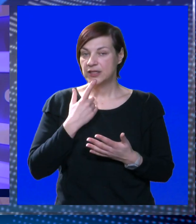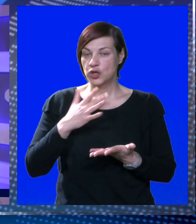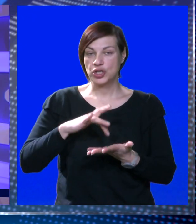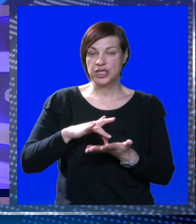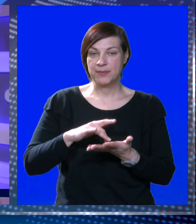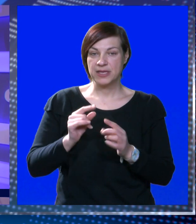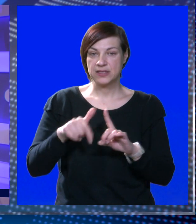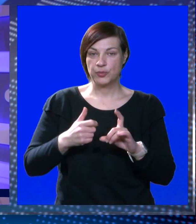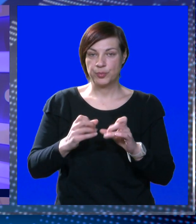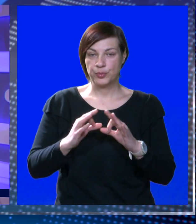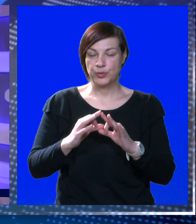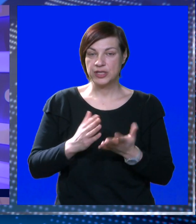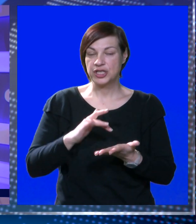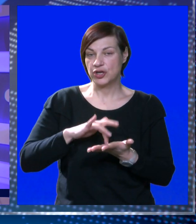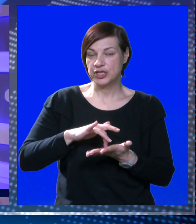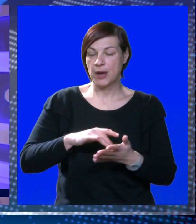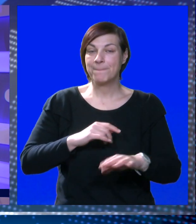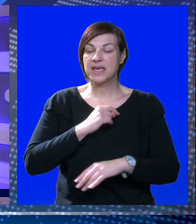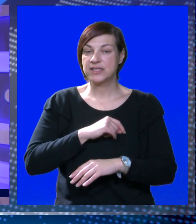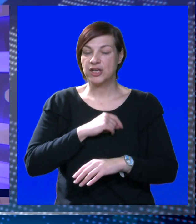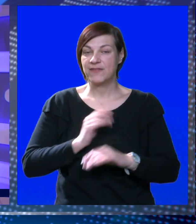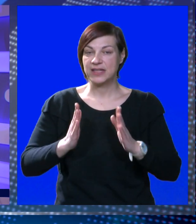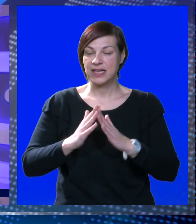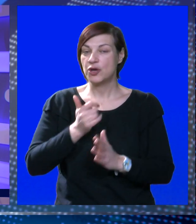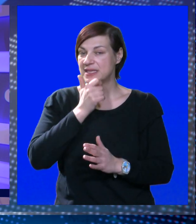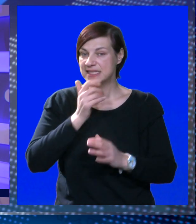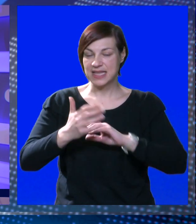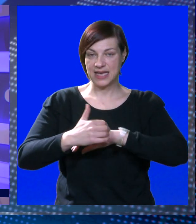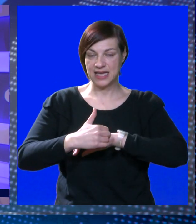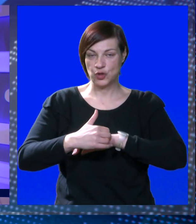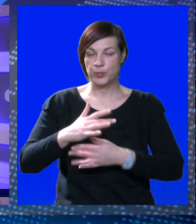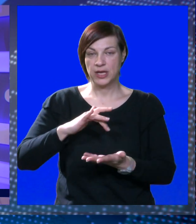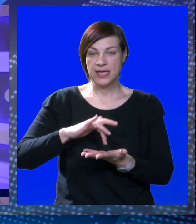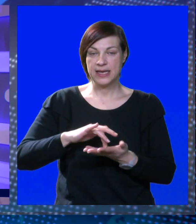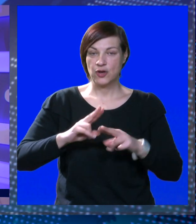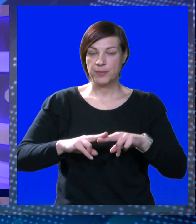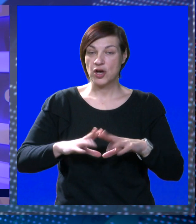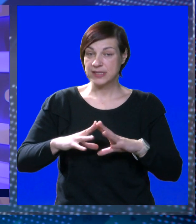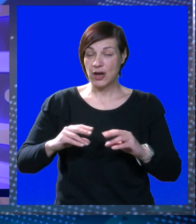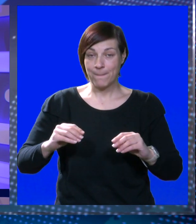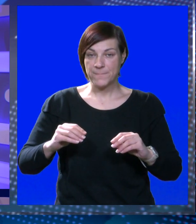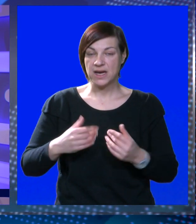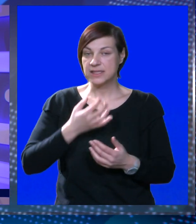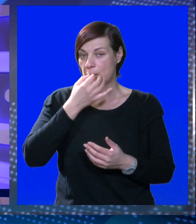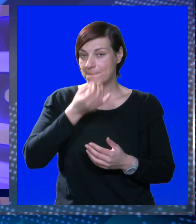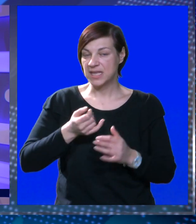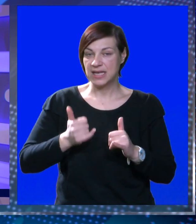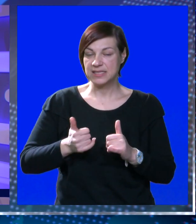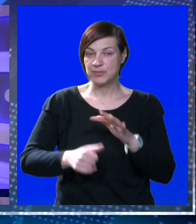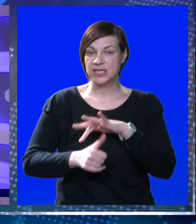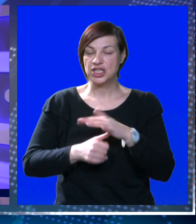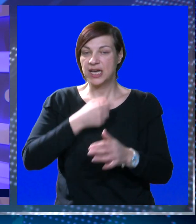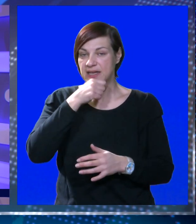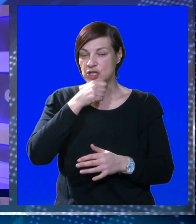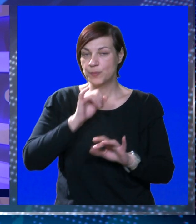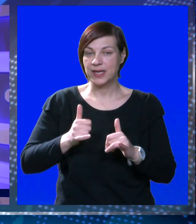Tko će na mjesto Ivica Puljića koji je otišao na mjesto ravnatelja doma za starije Dubrovnik. Njegovo mjesto ostalo je upražnjeno. Pitali smo